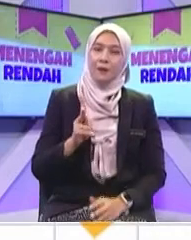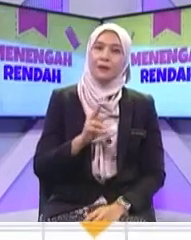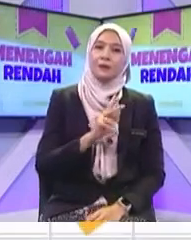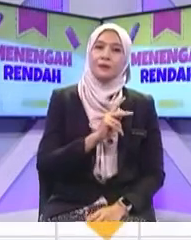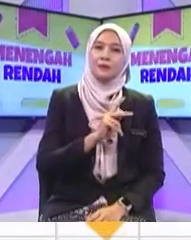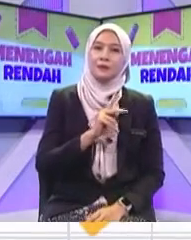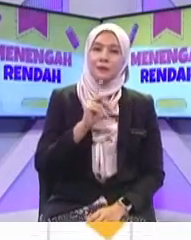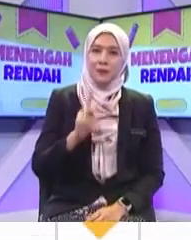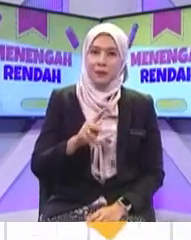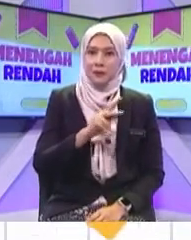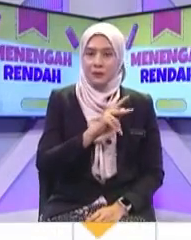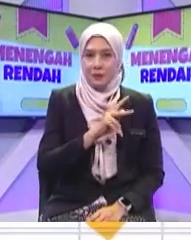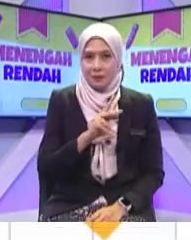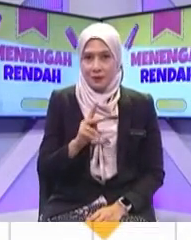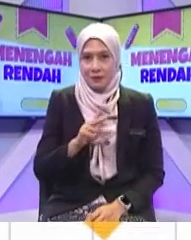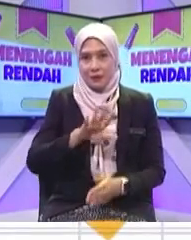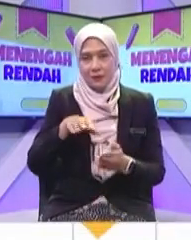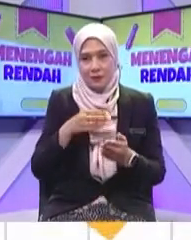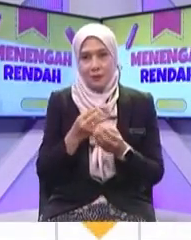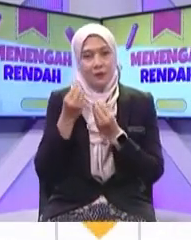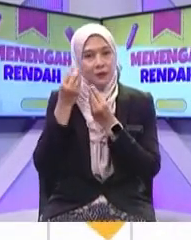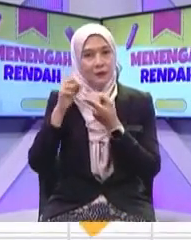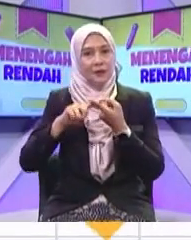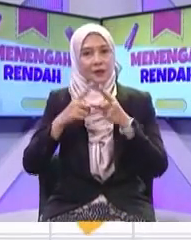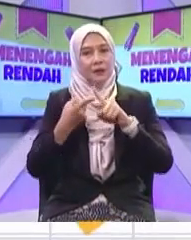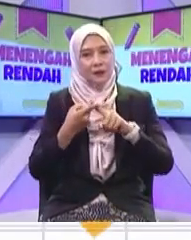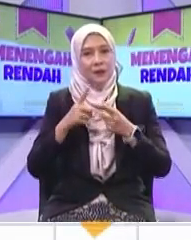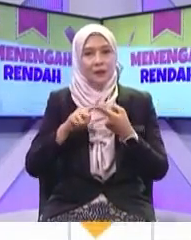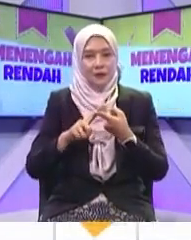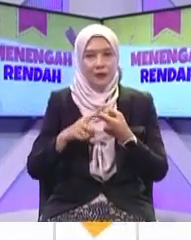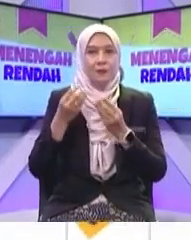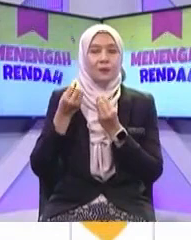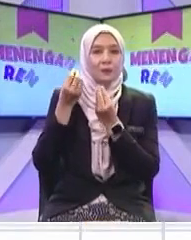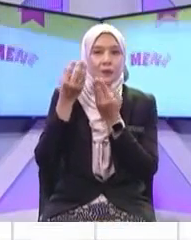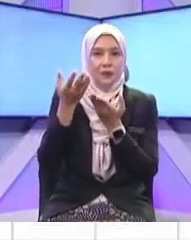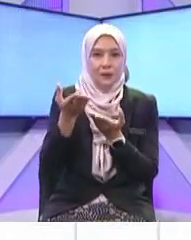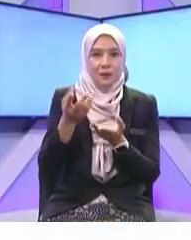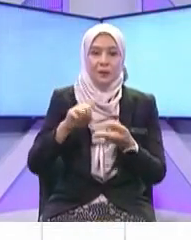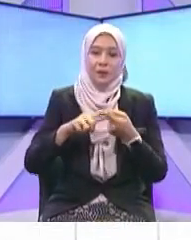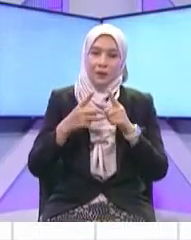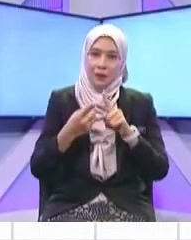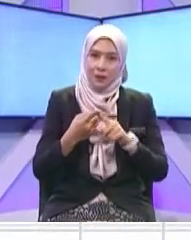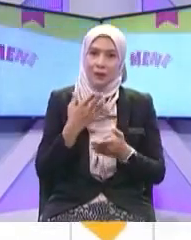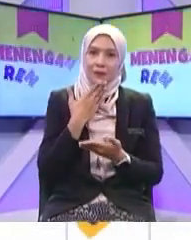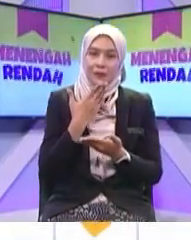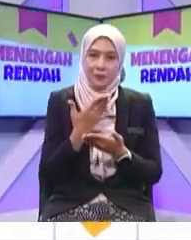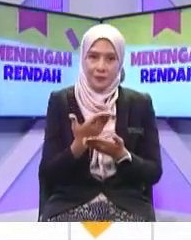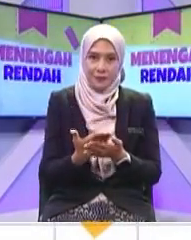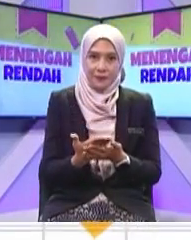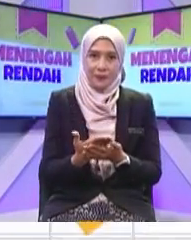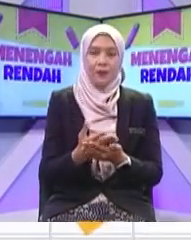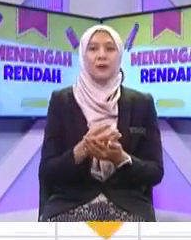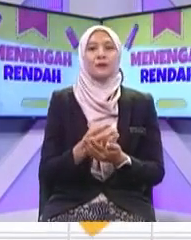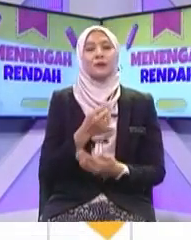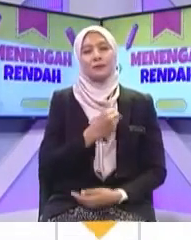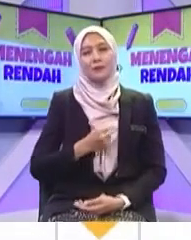tolak dengan cara yang berhemah jangan jangan menggunakan perkataan-perkataan yang tidak sesuai ok tolakkan